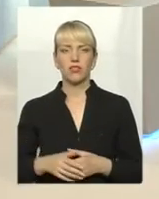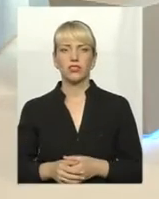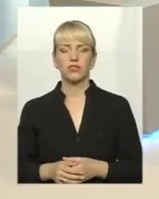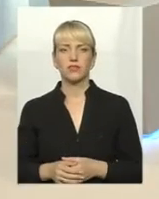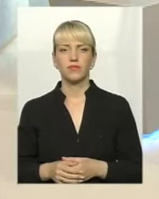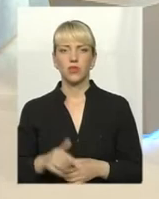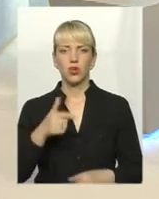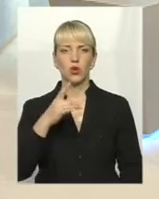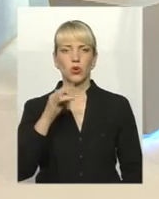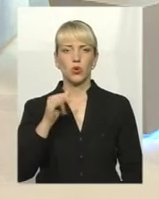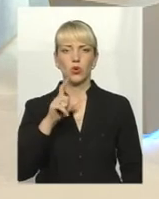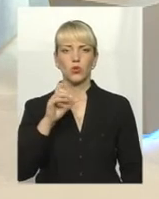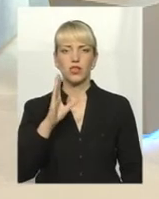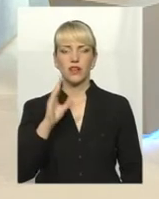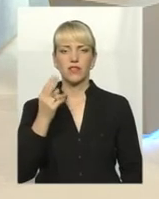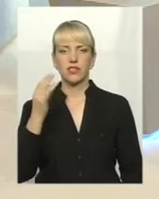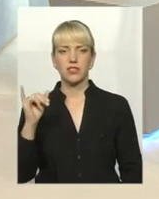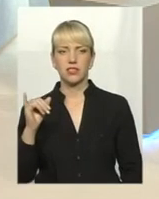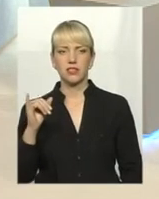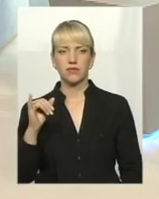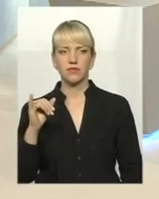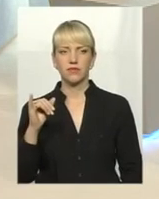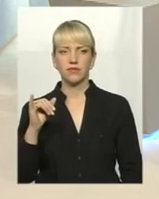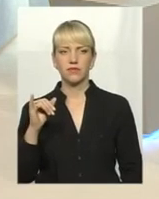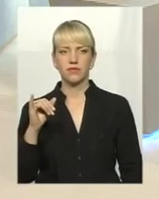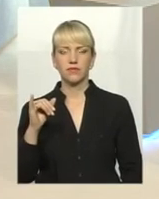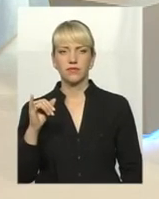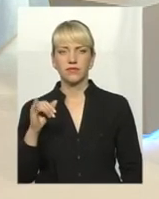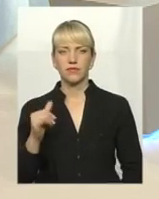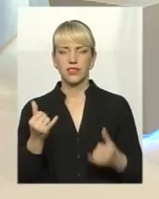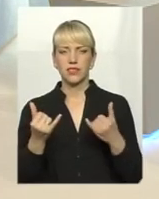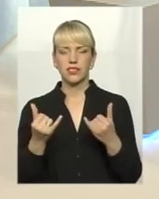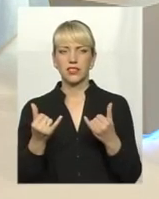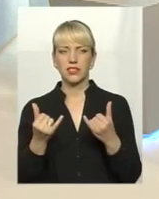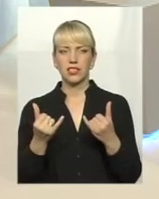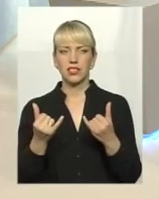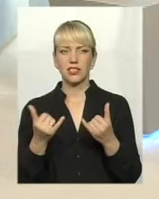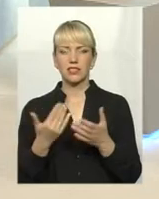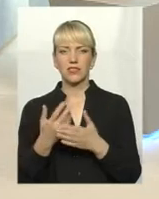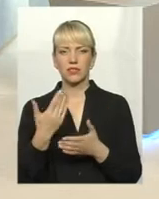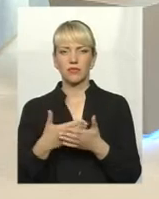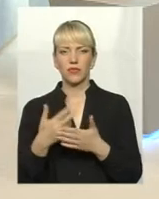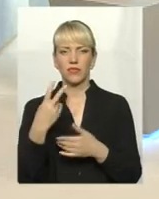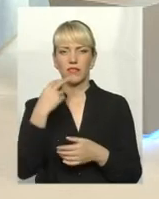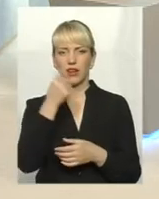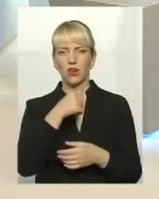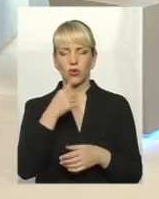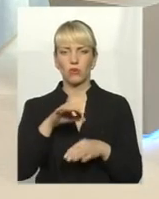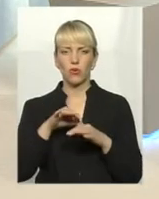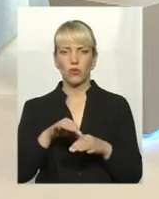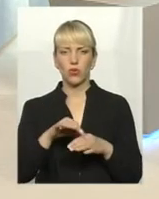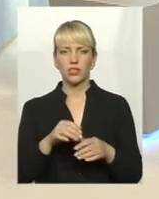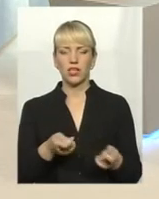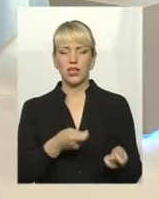В Грузевиці зараз, напевно, два роки проводить централізований